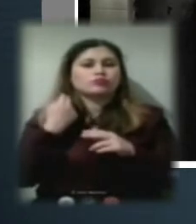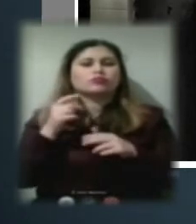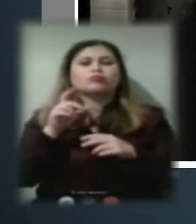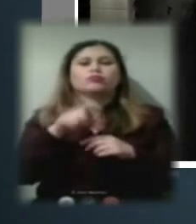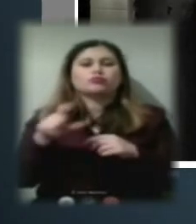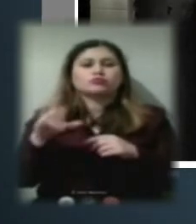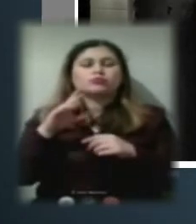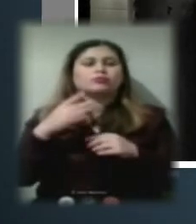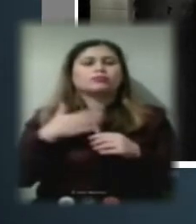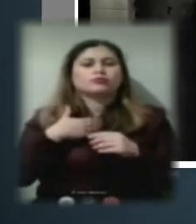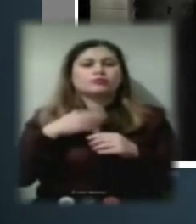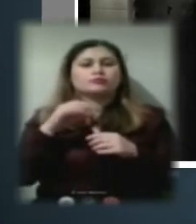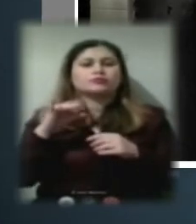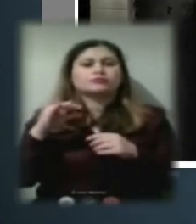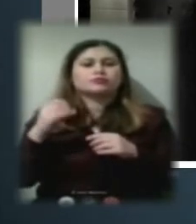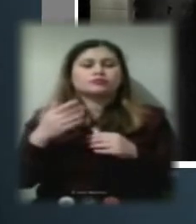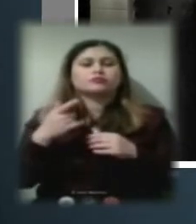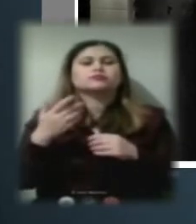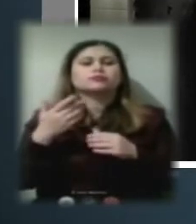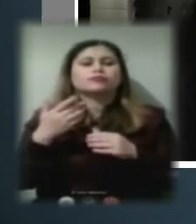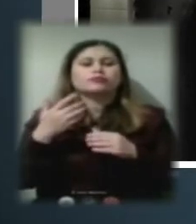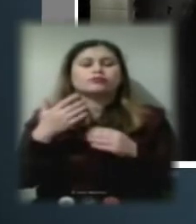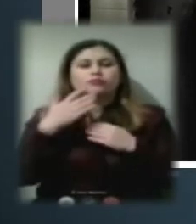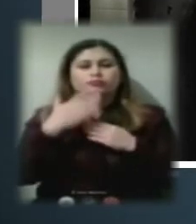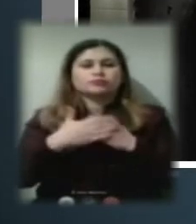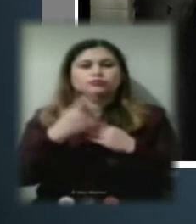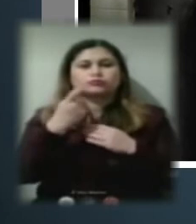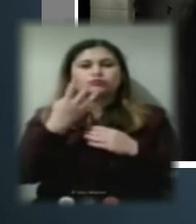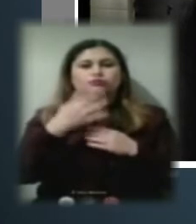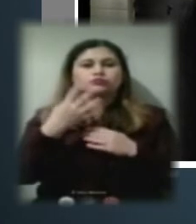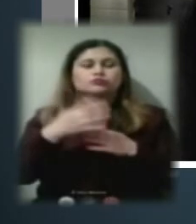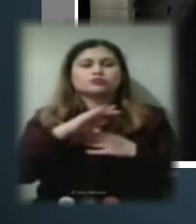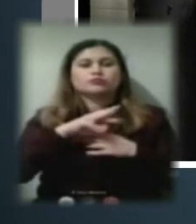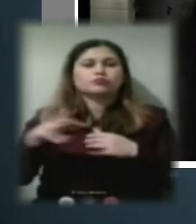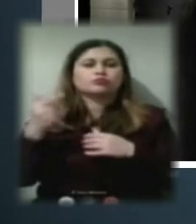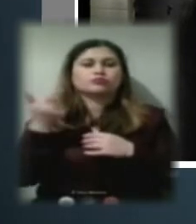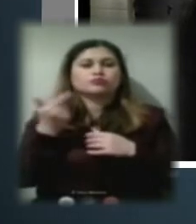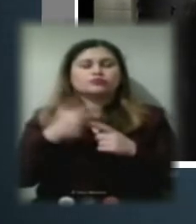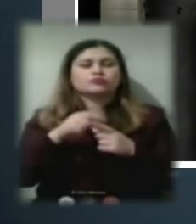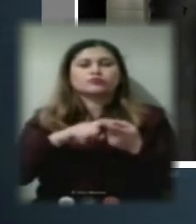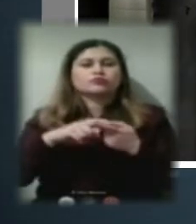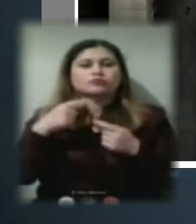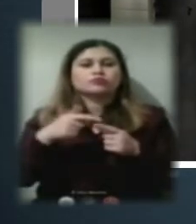підприємством на сьогодні складає близько 140 мільйонів гривень. У зв'язку з такою хронічною